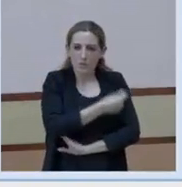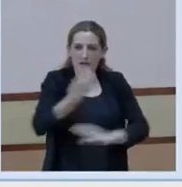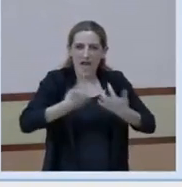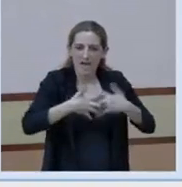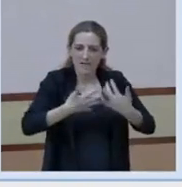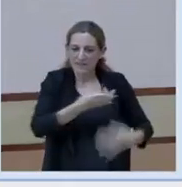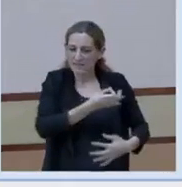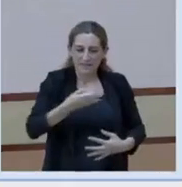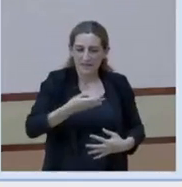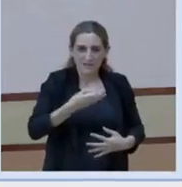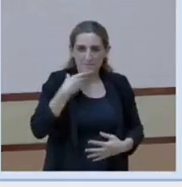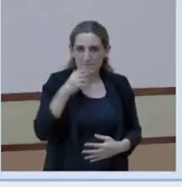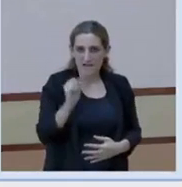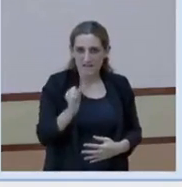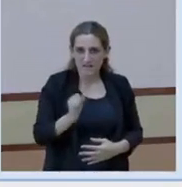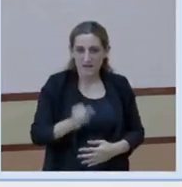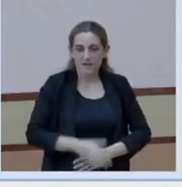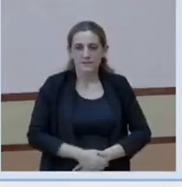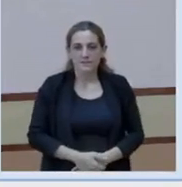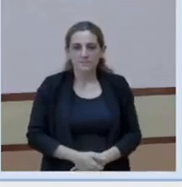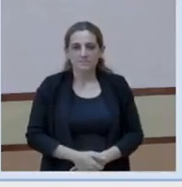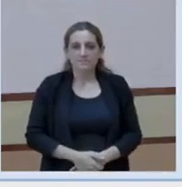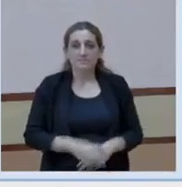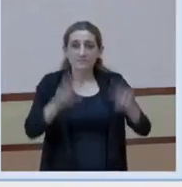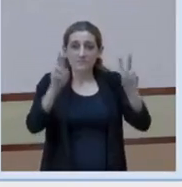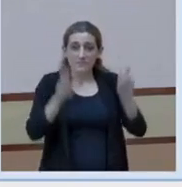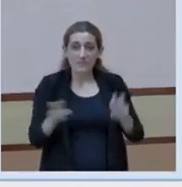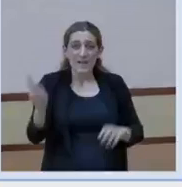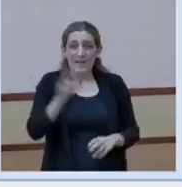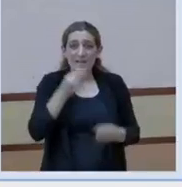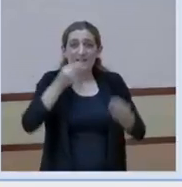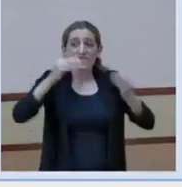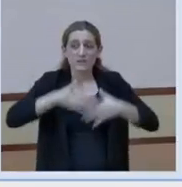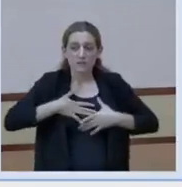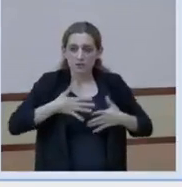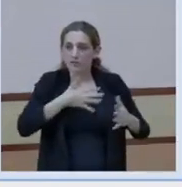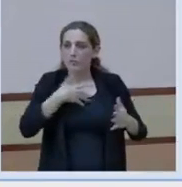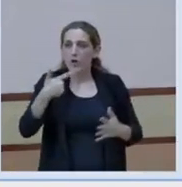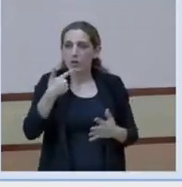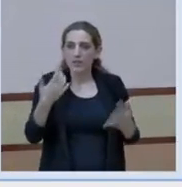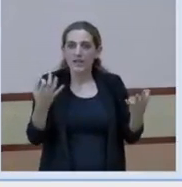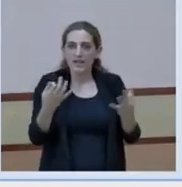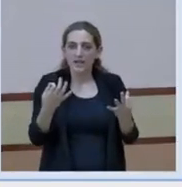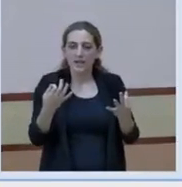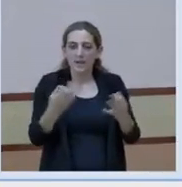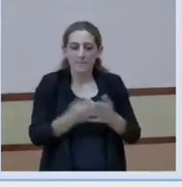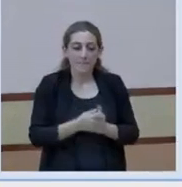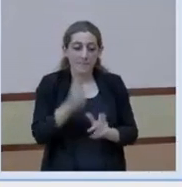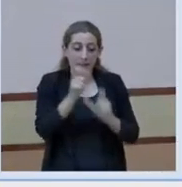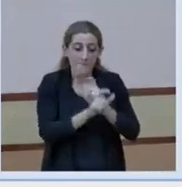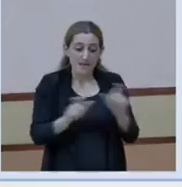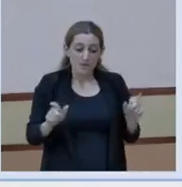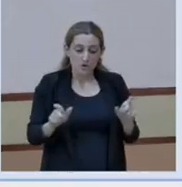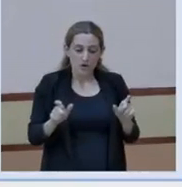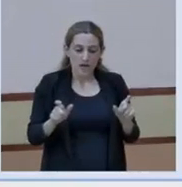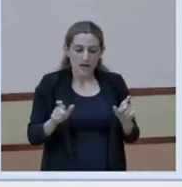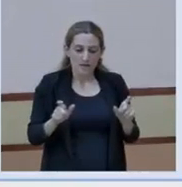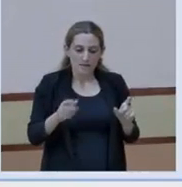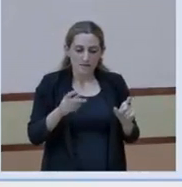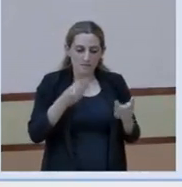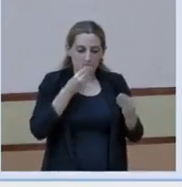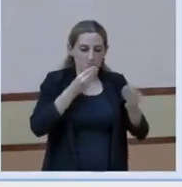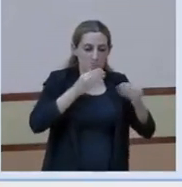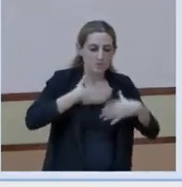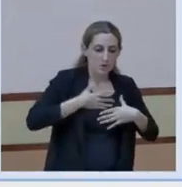magnífica. I en quant a reinfeccions, que són aquelles persones que tenen més d'un cas de